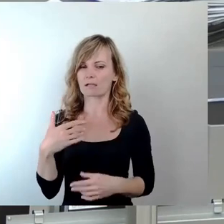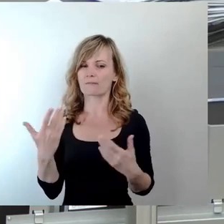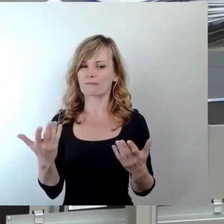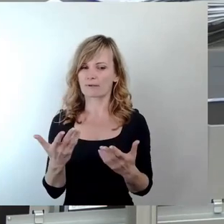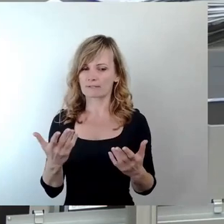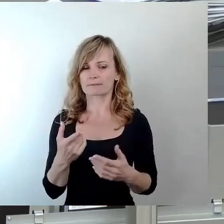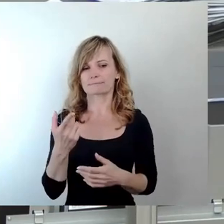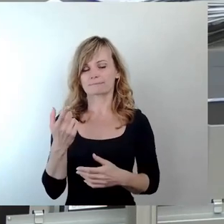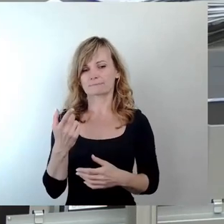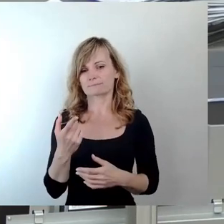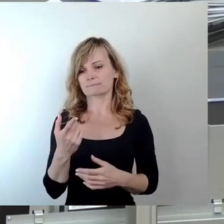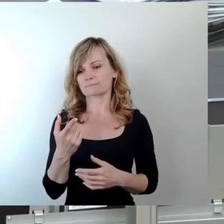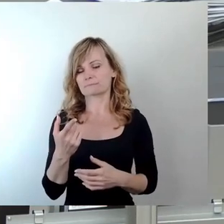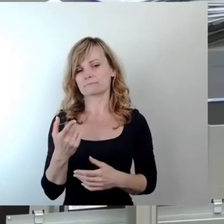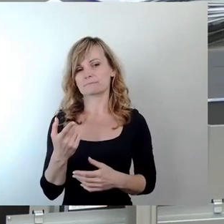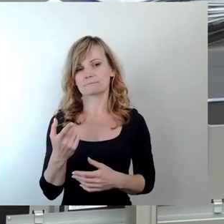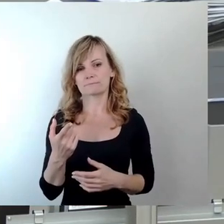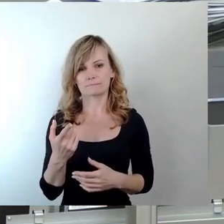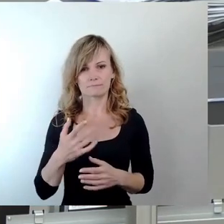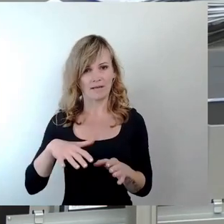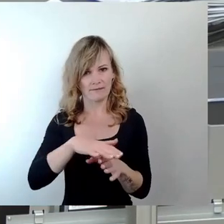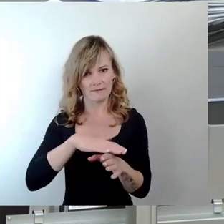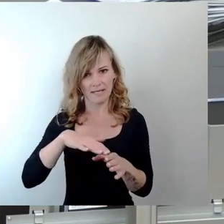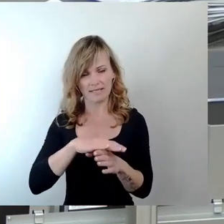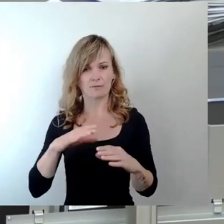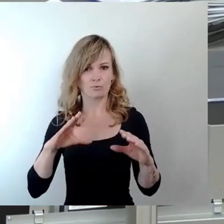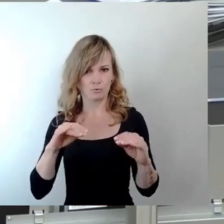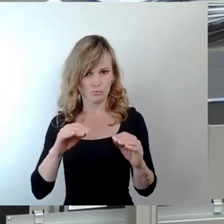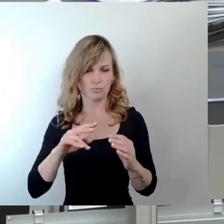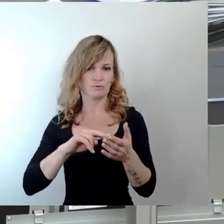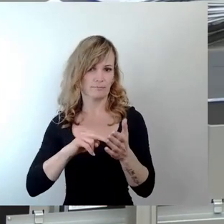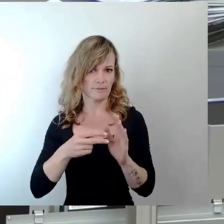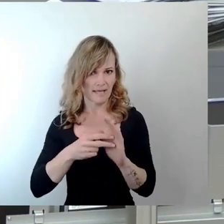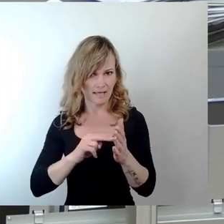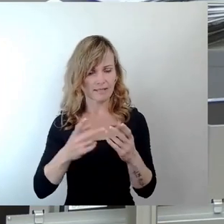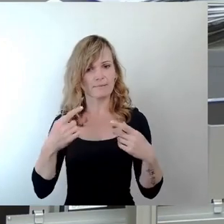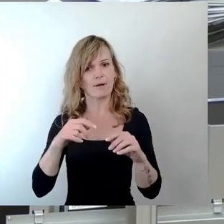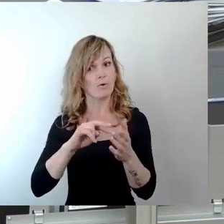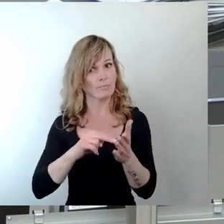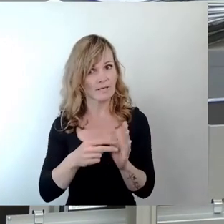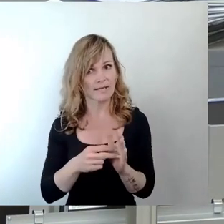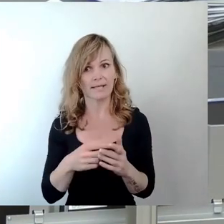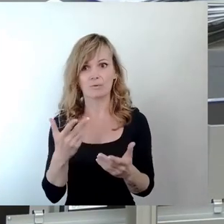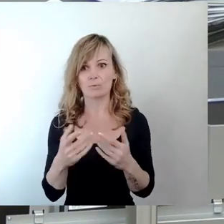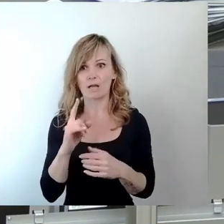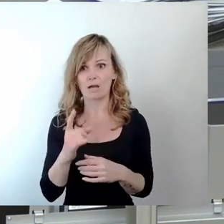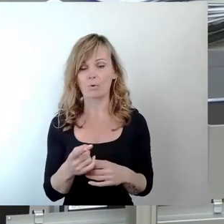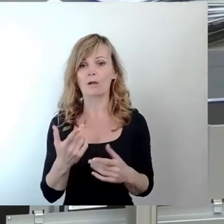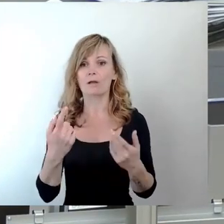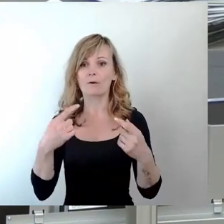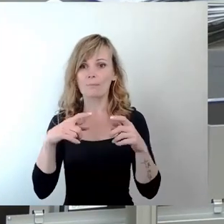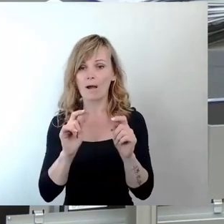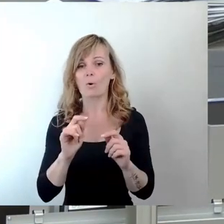Flächennutzungsplänen oder Bauplänen oder vor allen Dingen auch Bauuntersagen.